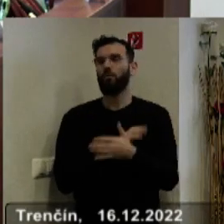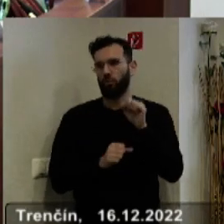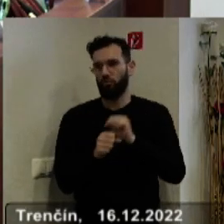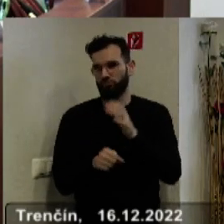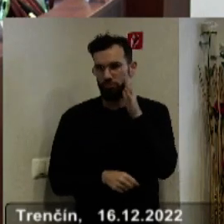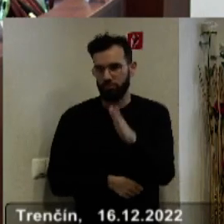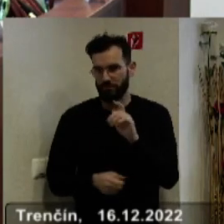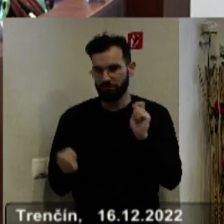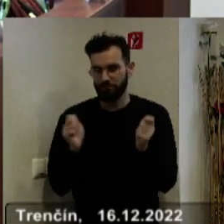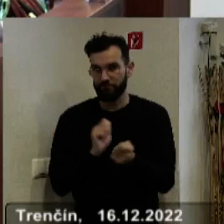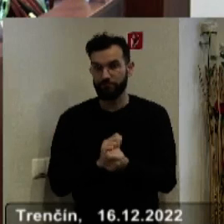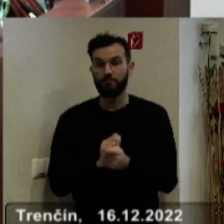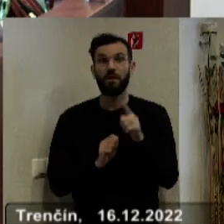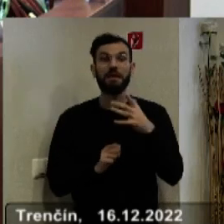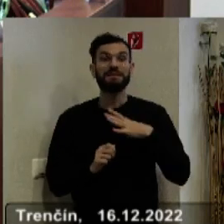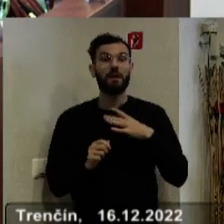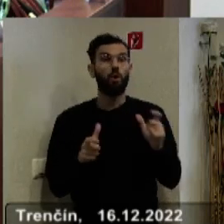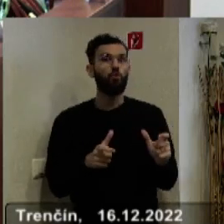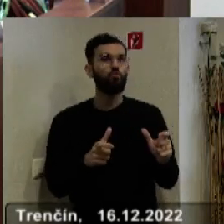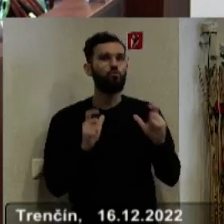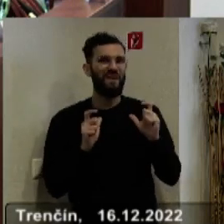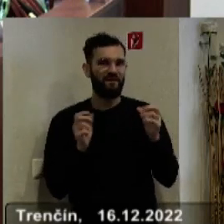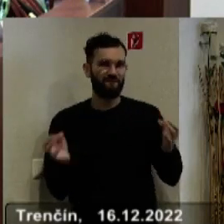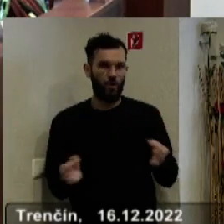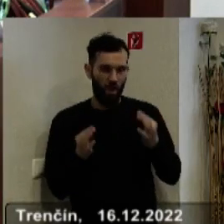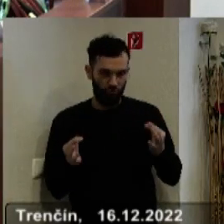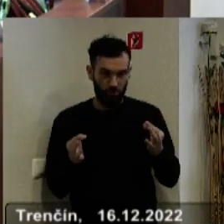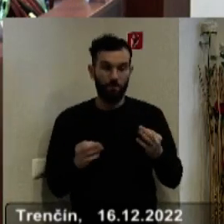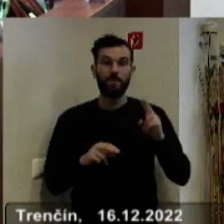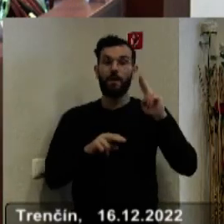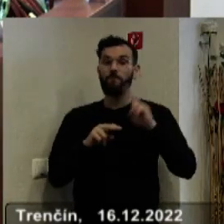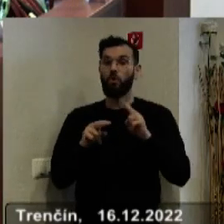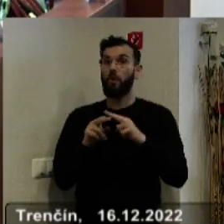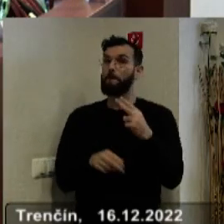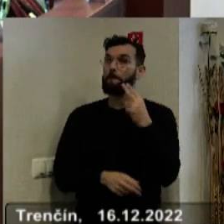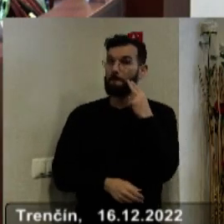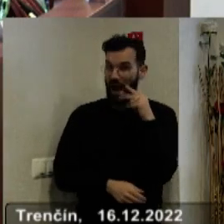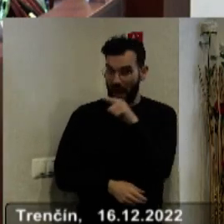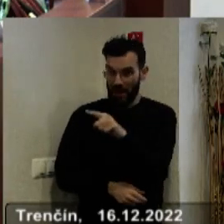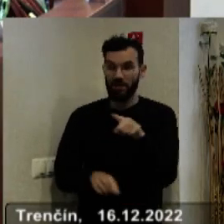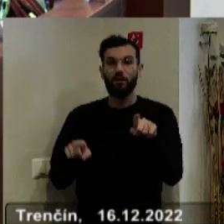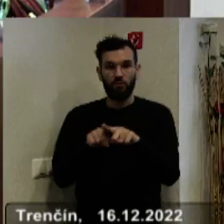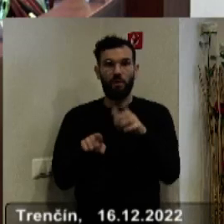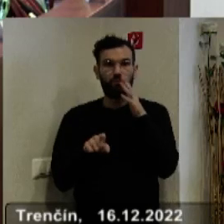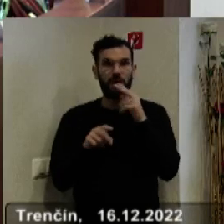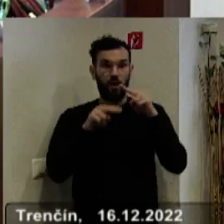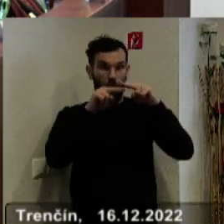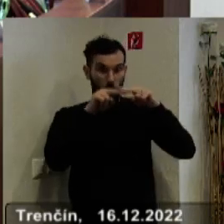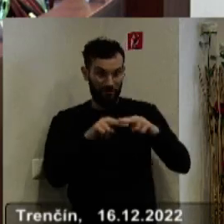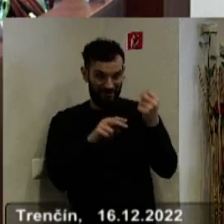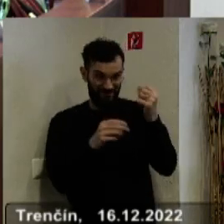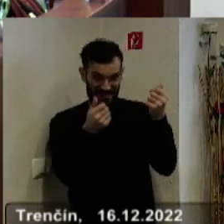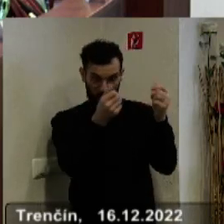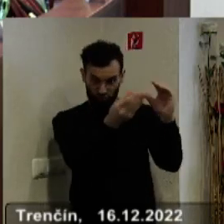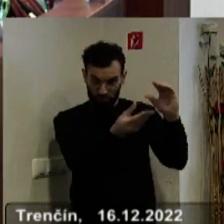kde teda chceme zapojiť aj úverové zdroje a potom v maji vlastne sa bude rozdelovať prebytok za